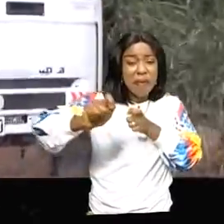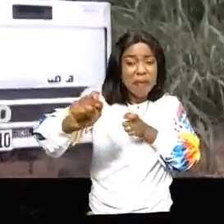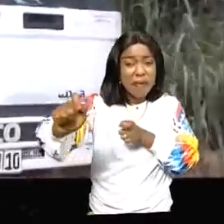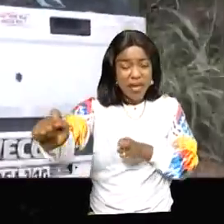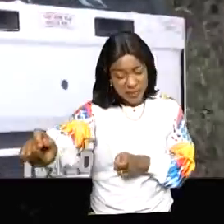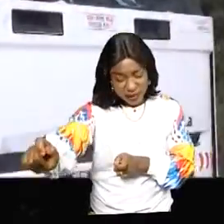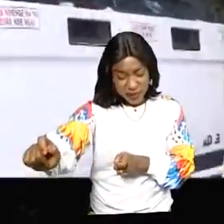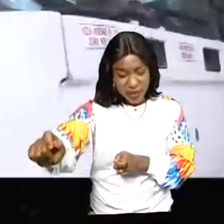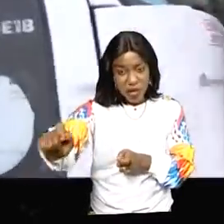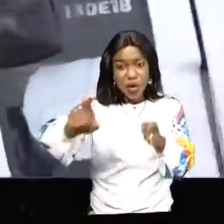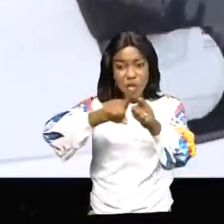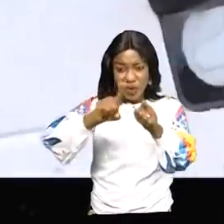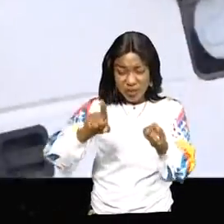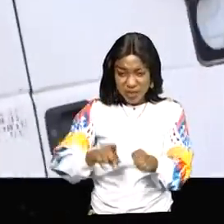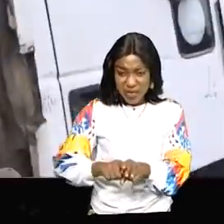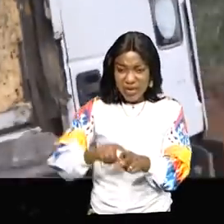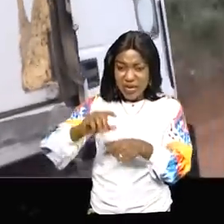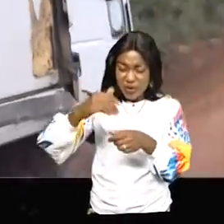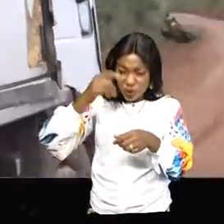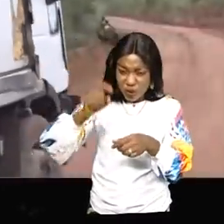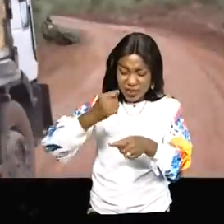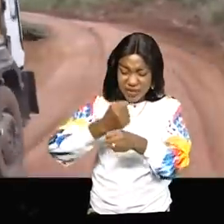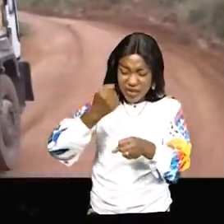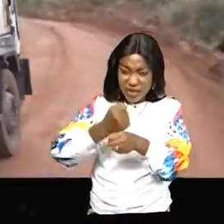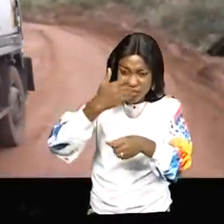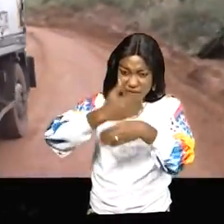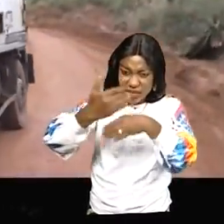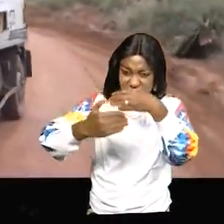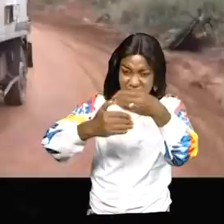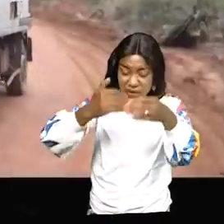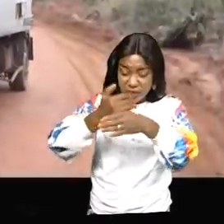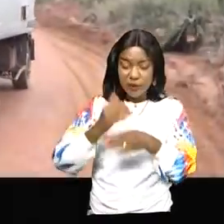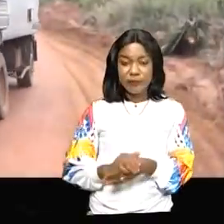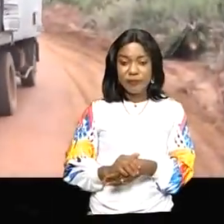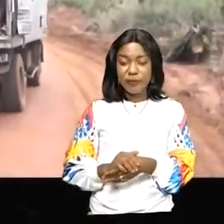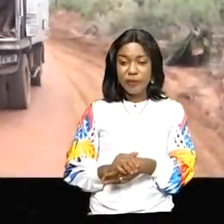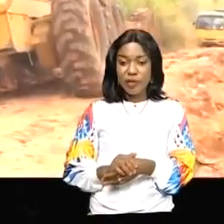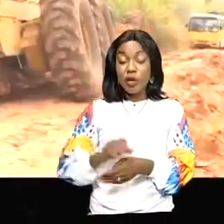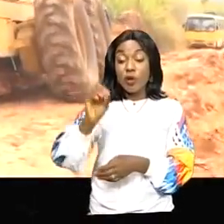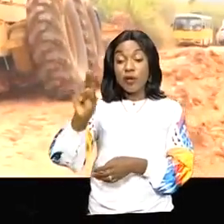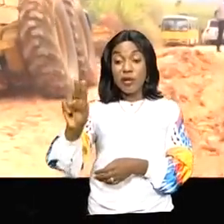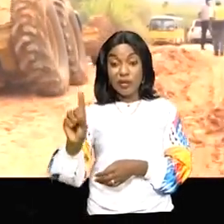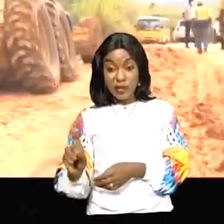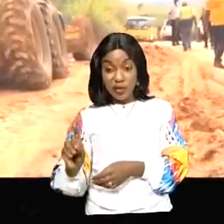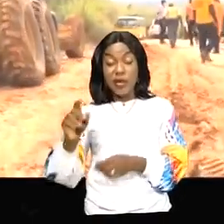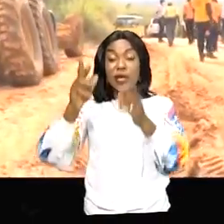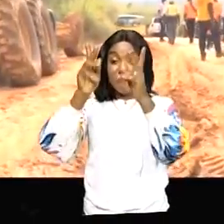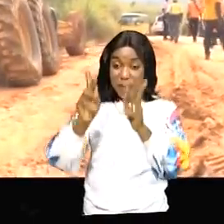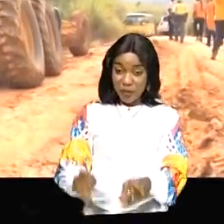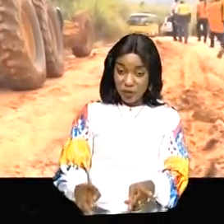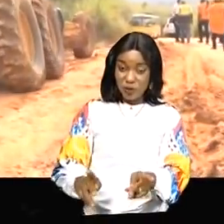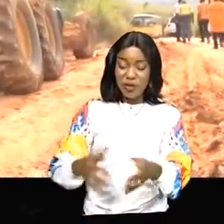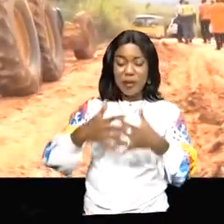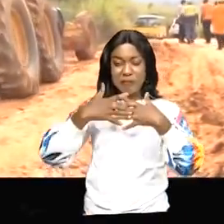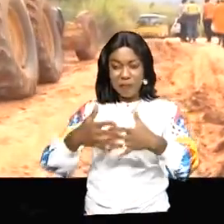interventions ponctuelles, mieux des travaux de réhabilitation de ce tronçon. L'office des routes a mobilisé engin et personnel pour